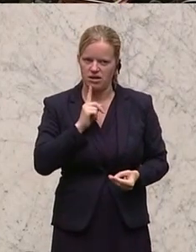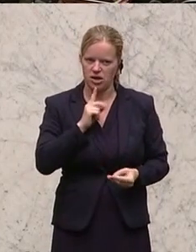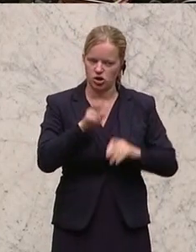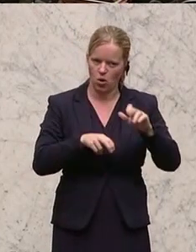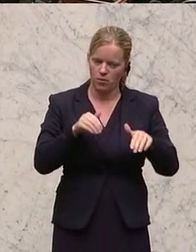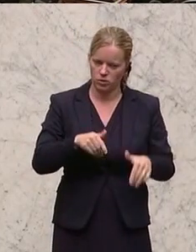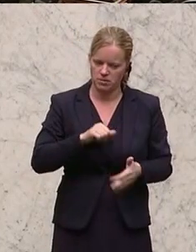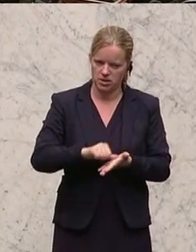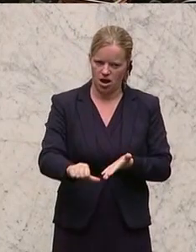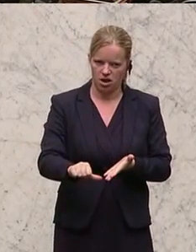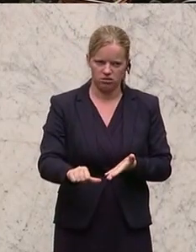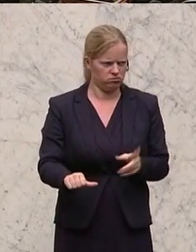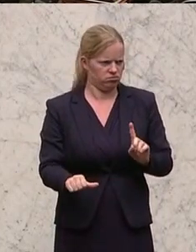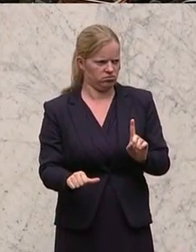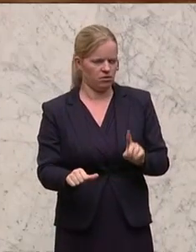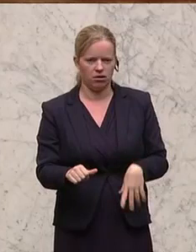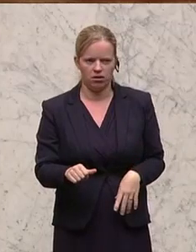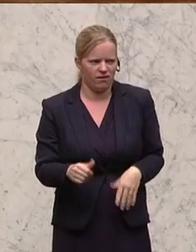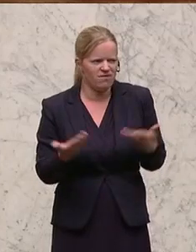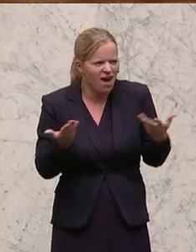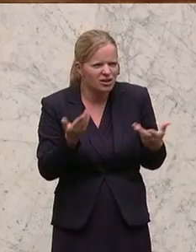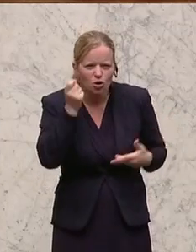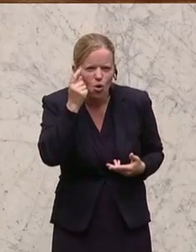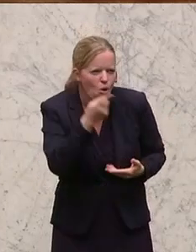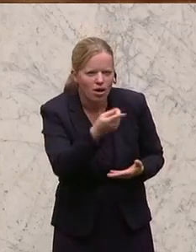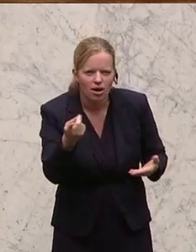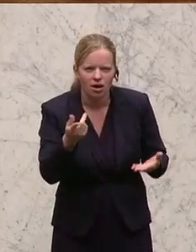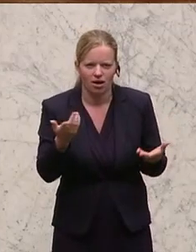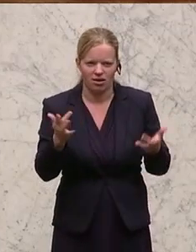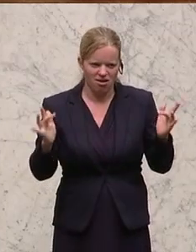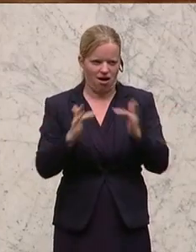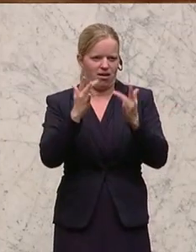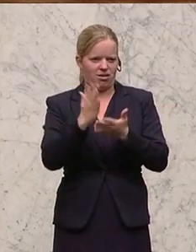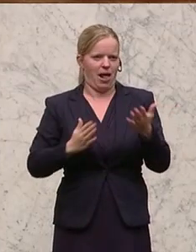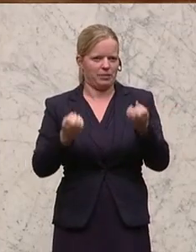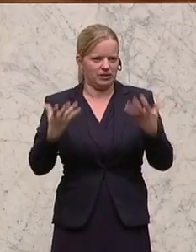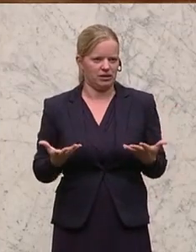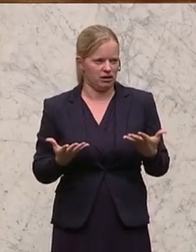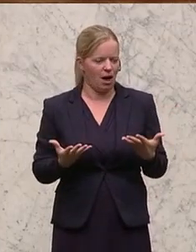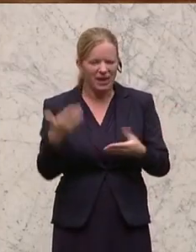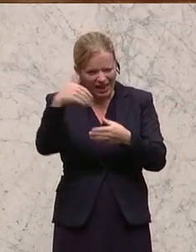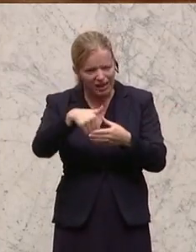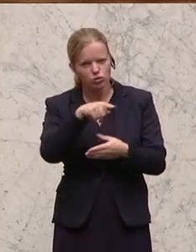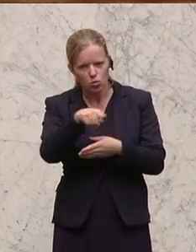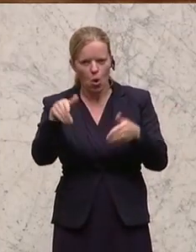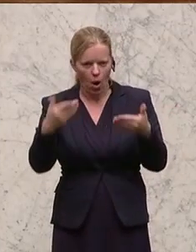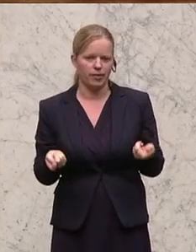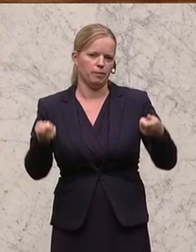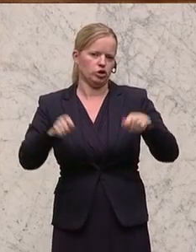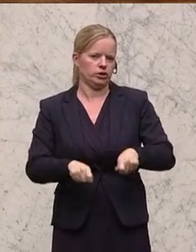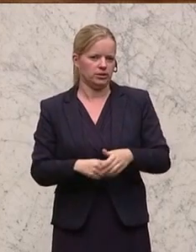das Vermögen soll nicht kumuliert werden und so weiter. Völlig unlogisch, völlig das Gegenteil. Das beschließen Sie aber heute, mit Verlaub gesagt.